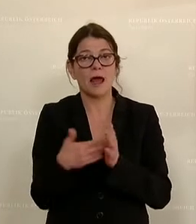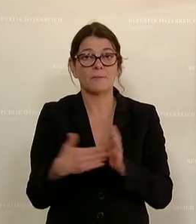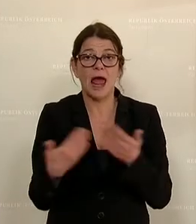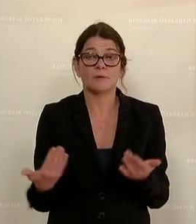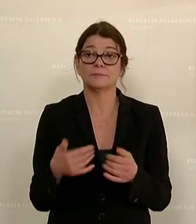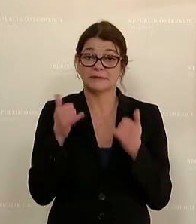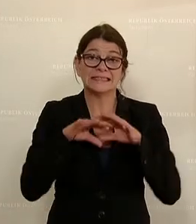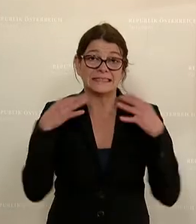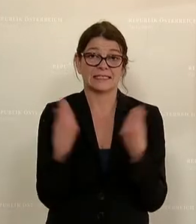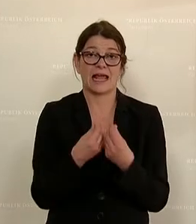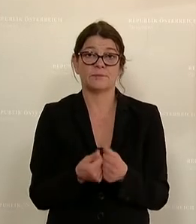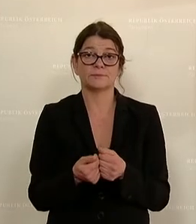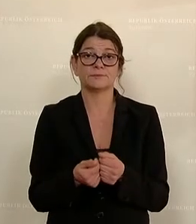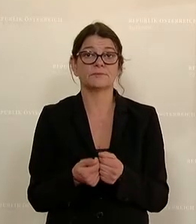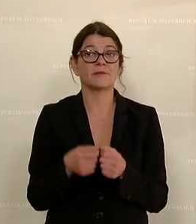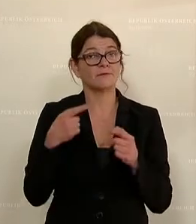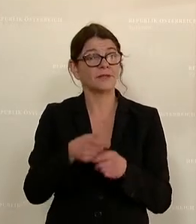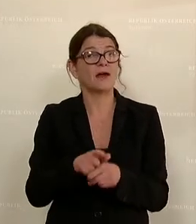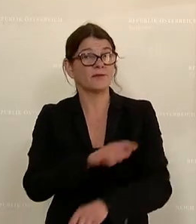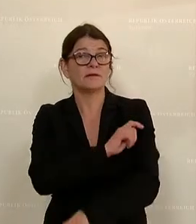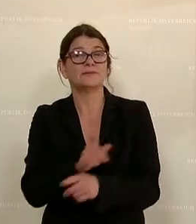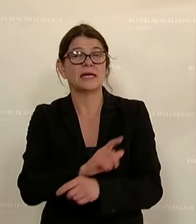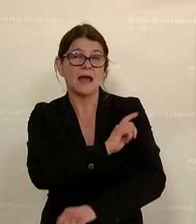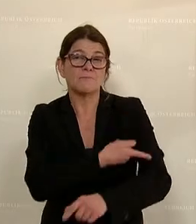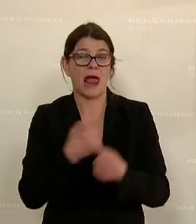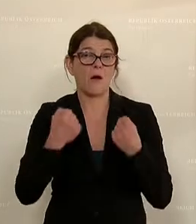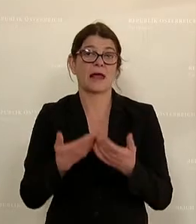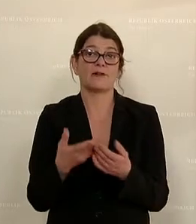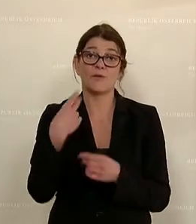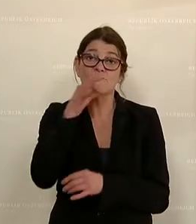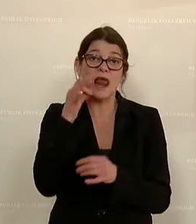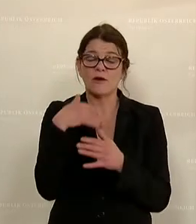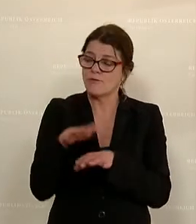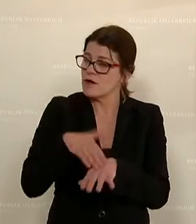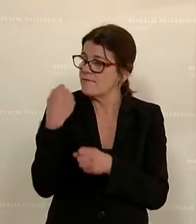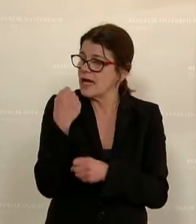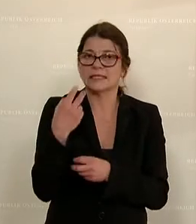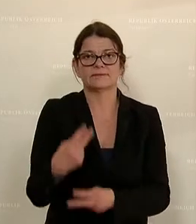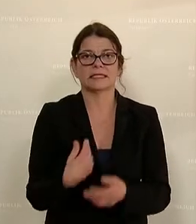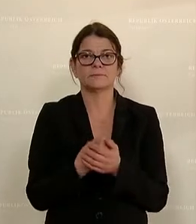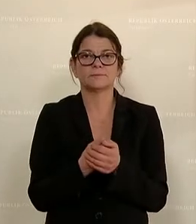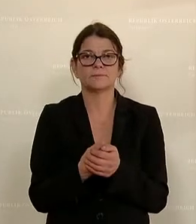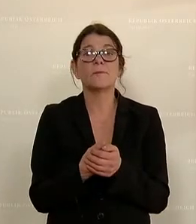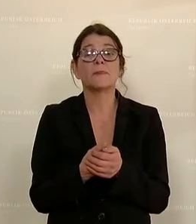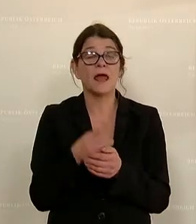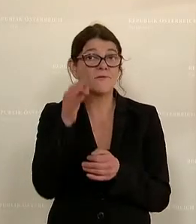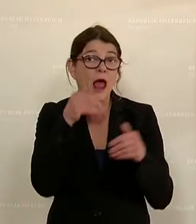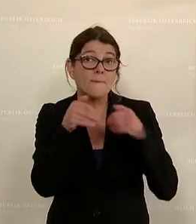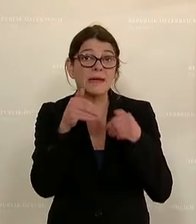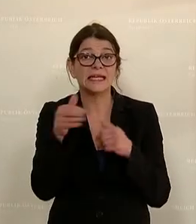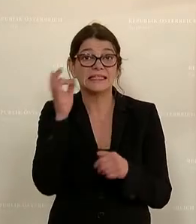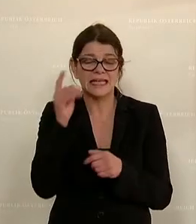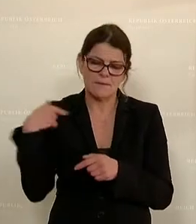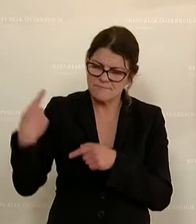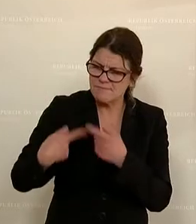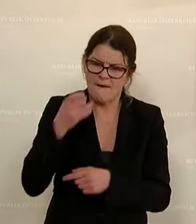Insgesamt ist mir das Empowerment von Frauen extrem wichtig. Die Frau Ministerin betont es wirklich